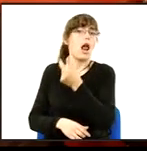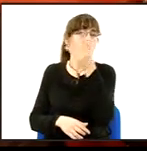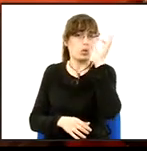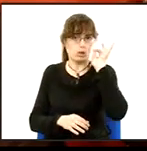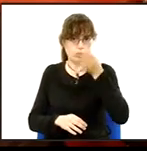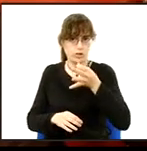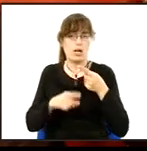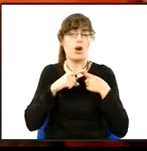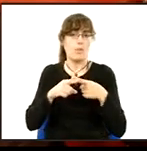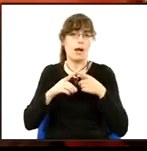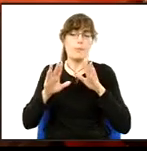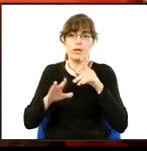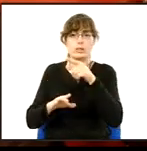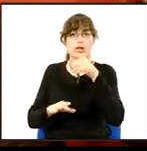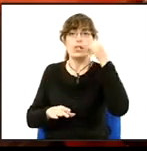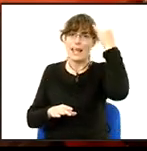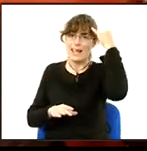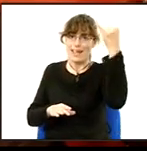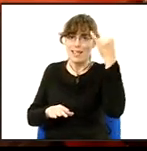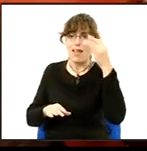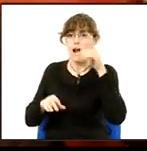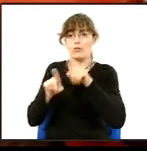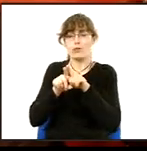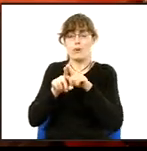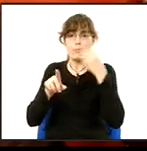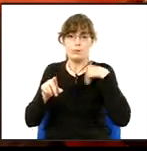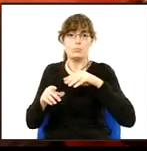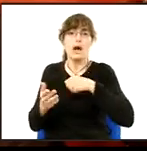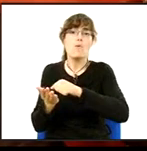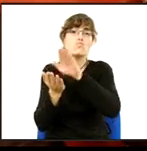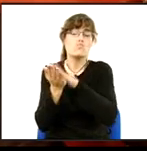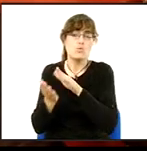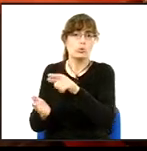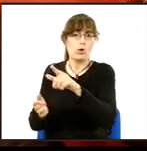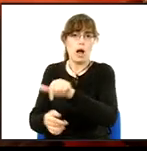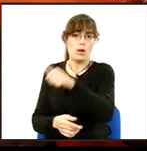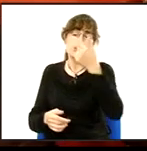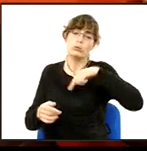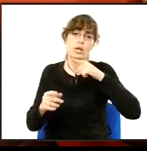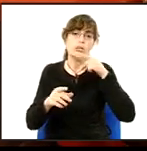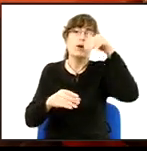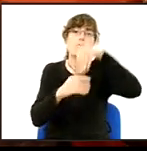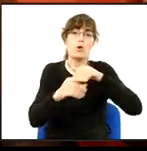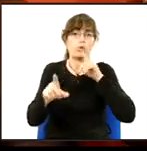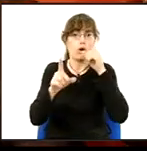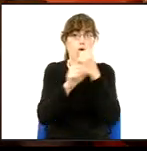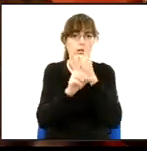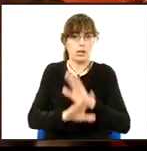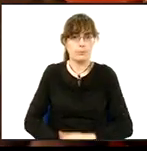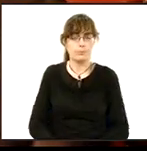he dit, està molt allunat dels pensaments dels partits que han aprovat aquesta resolució. Per tant, el nostre vot serà contrari a aquesta moció.